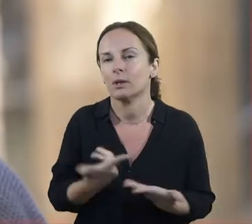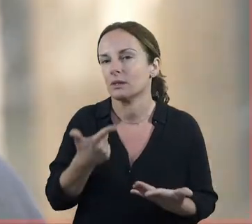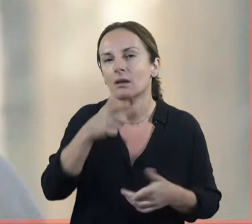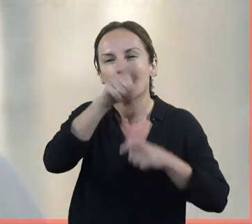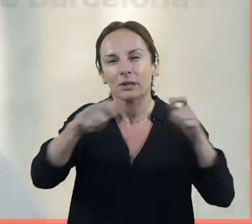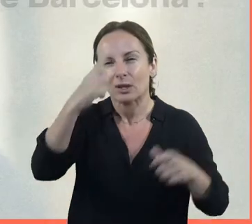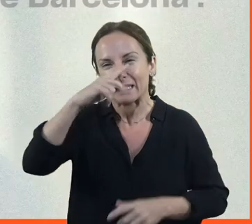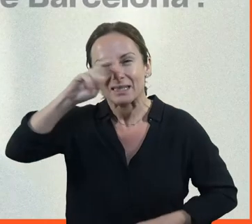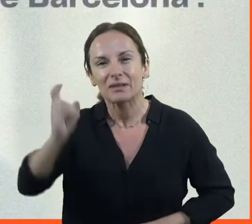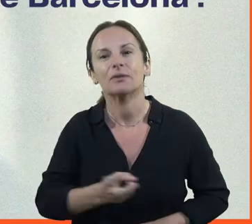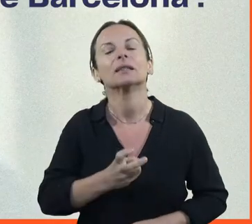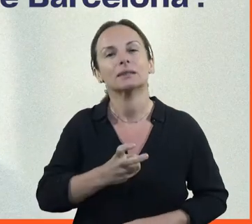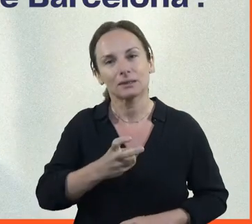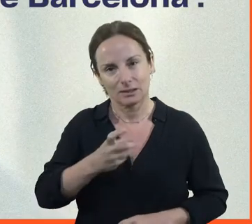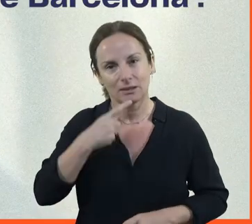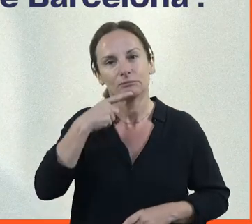buscar.